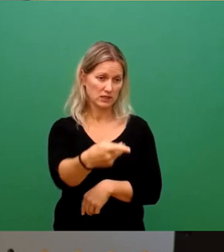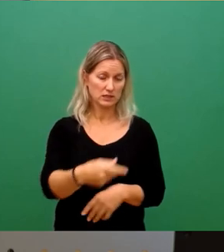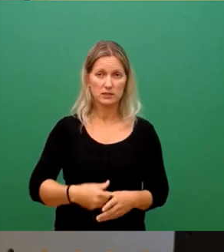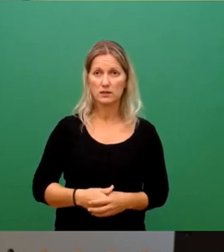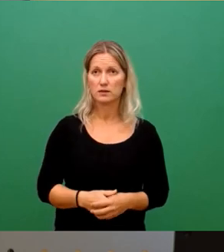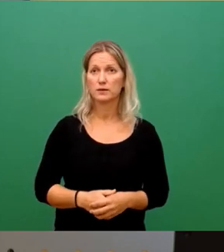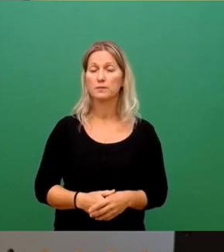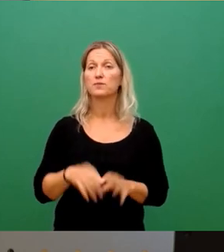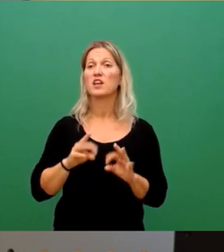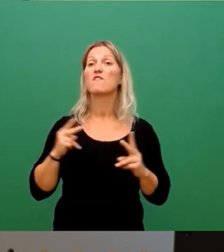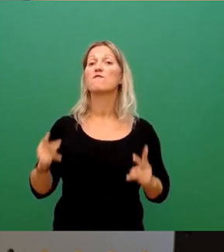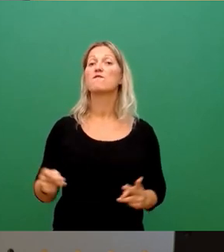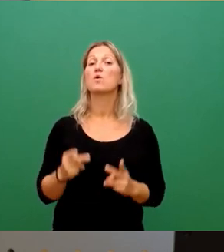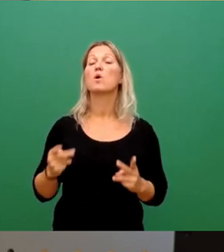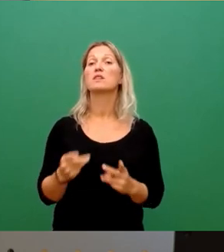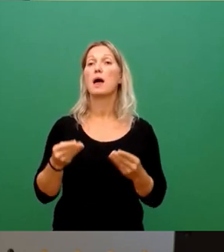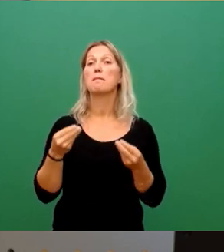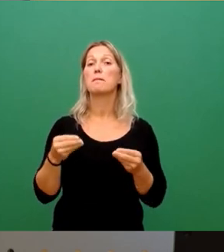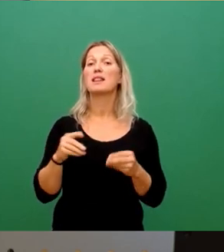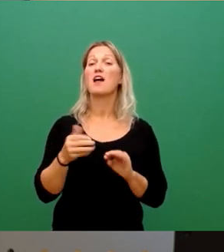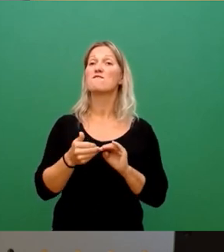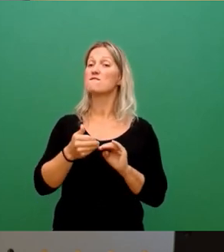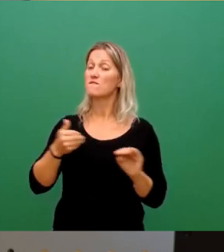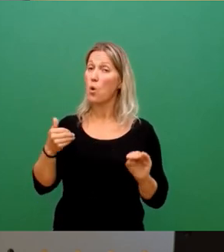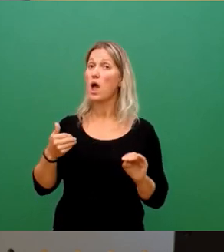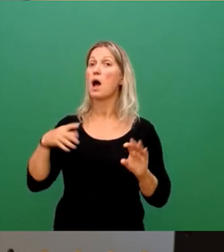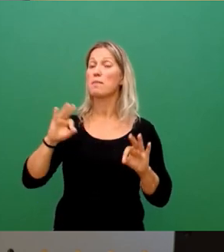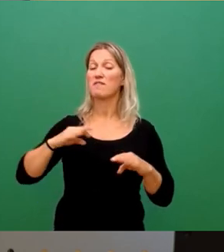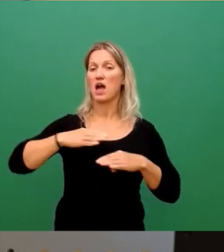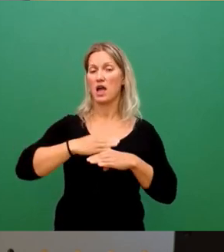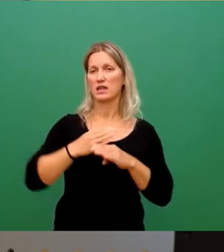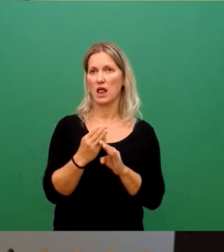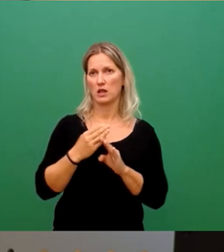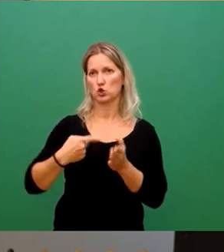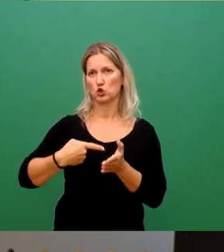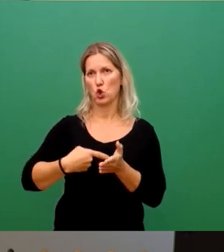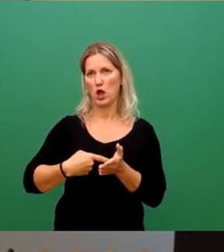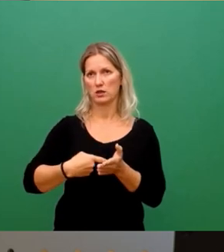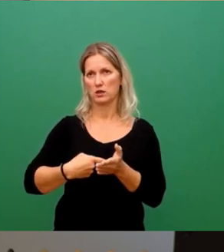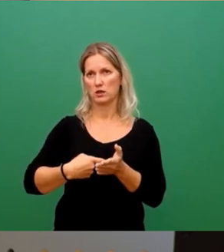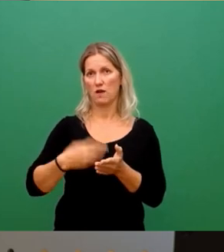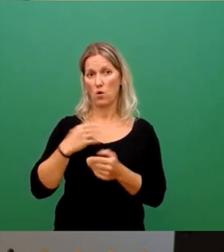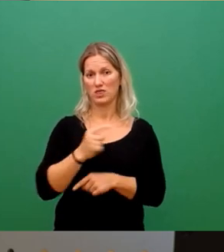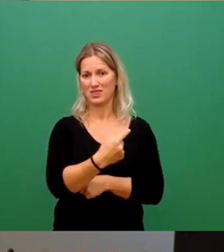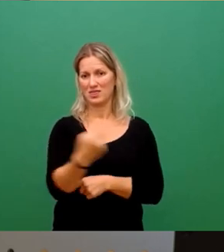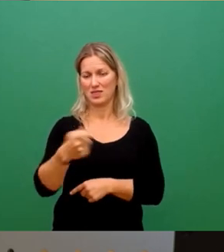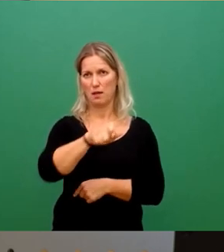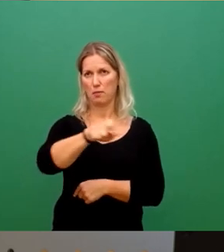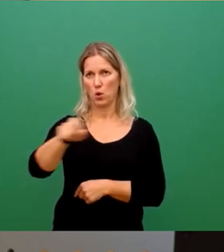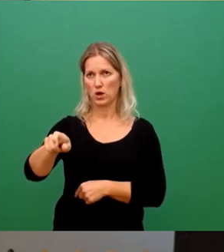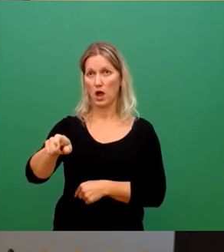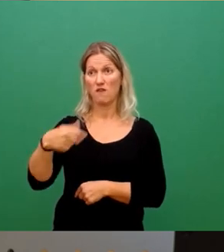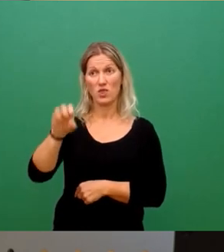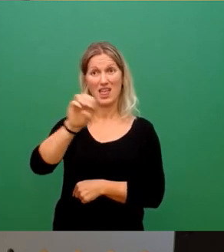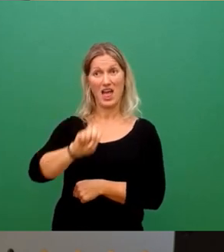Fördermittel sind vorher eingezahlte Steuern von Bürgern, kommen also nicht von der EU, sondern